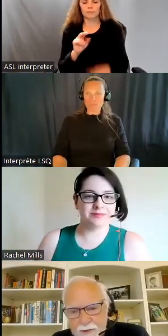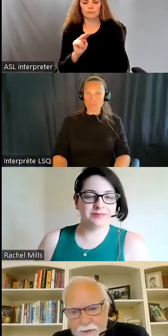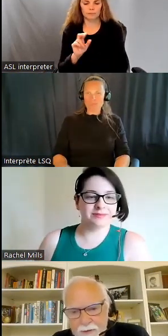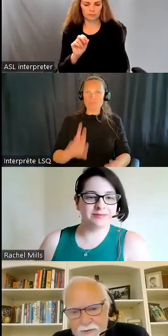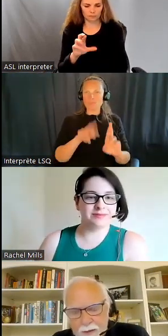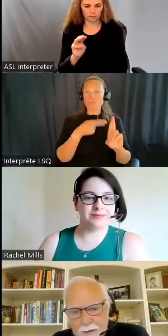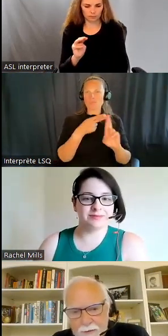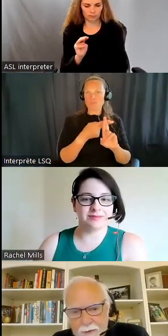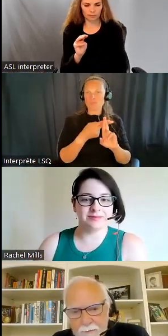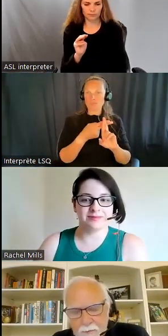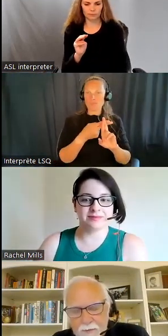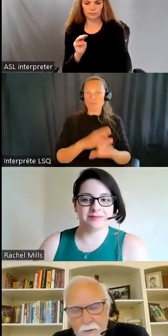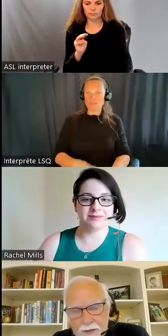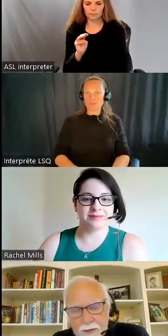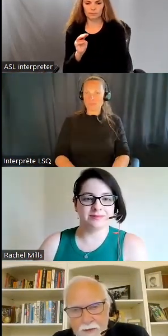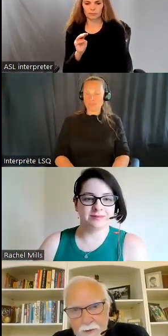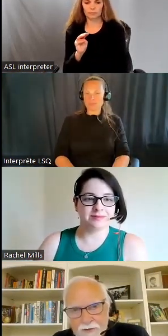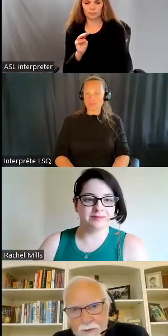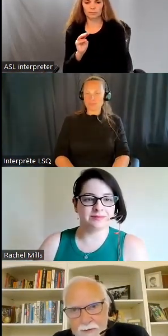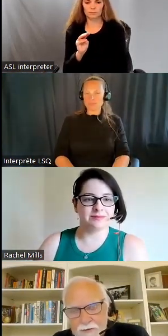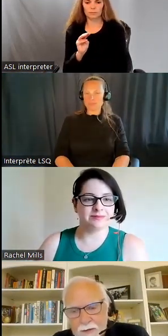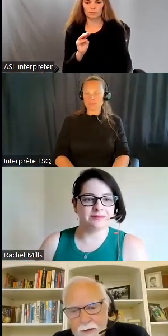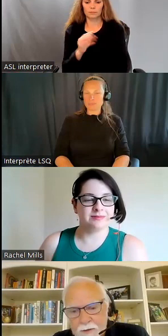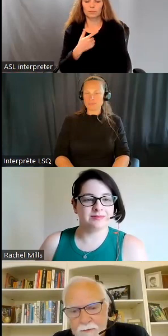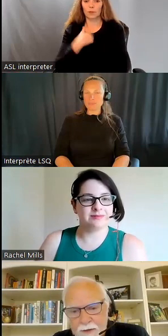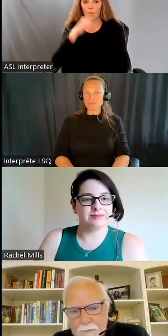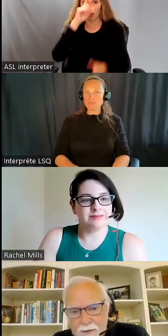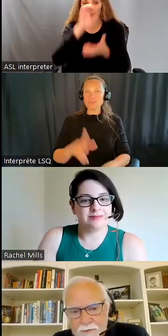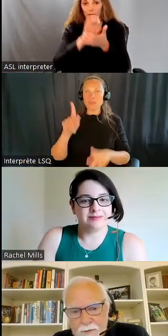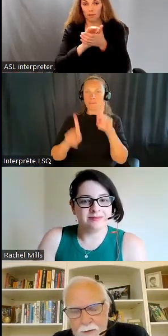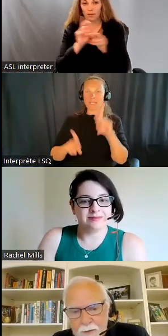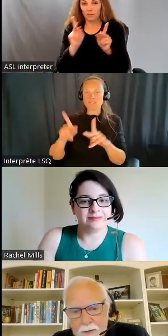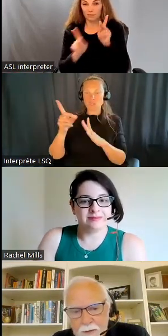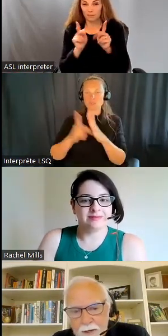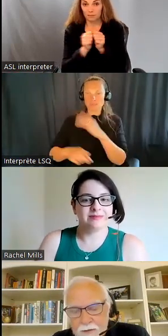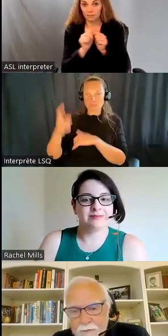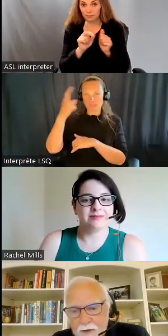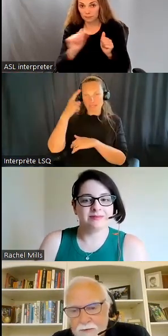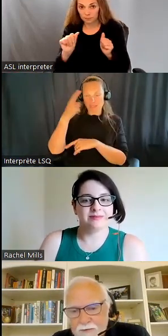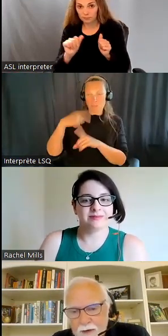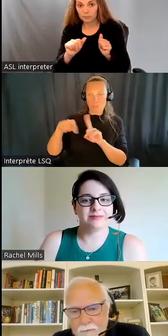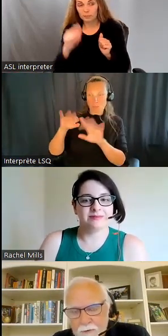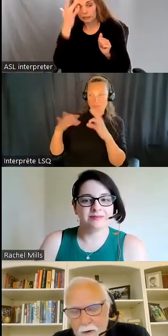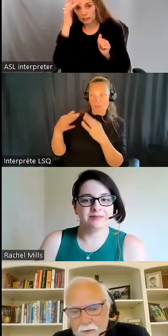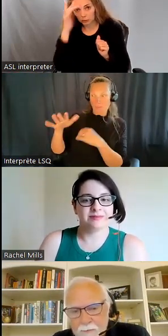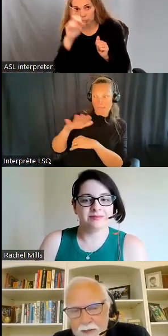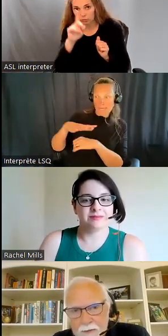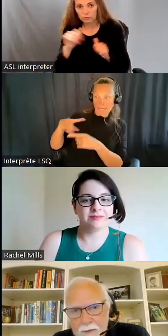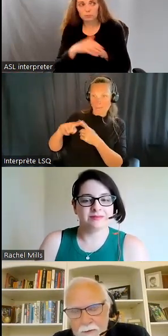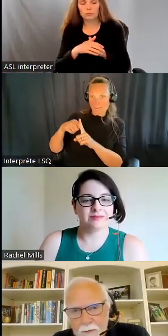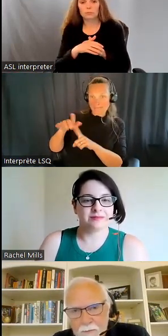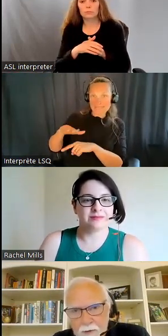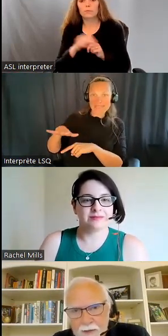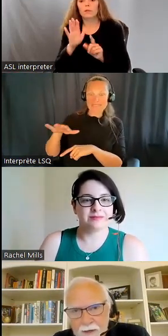je pense que les personnes ayant une déficience intellectuelle et leurs familles et leurs amis